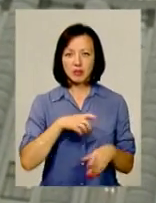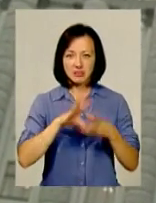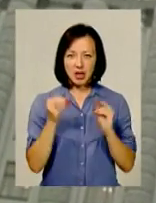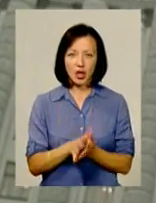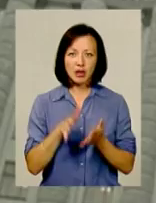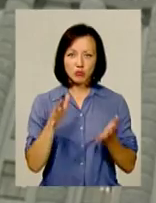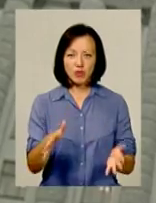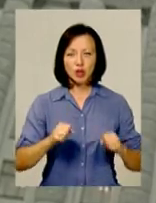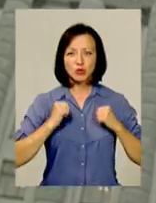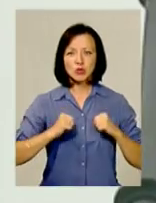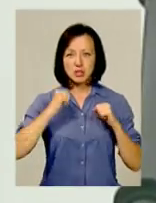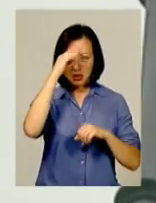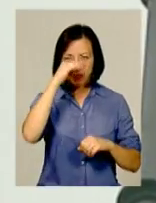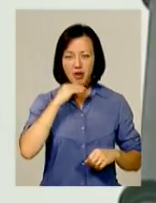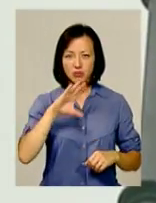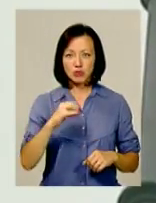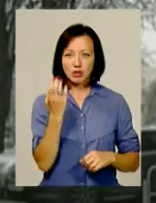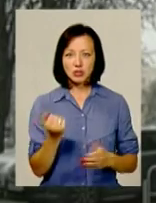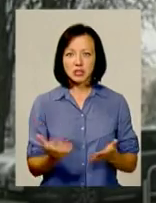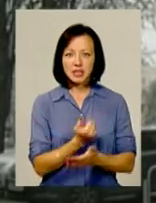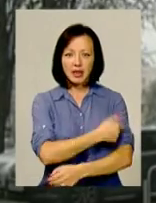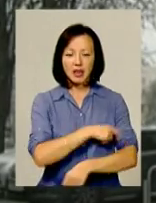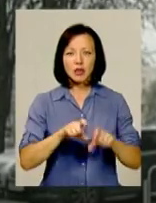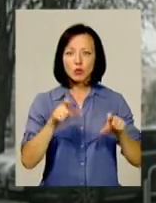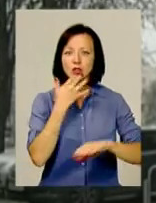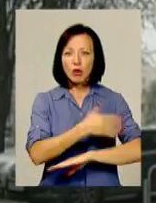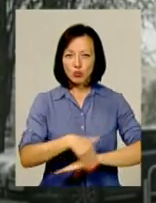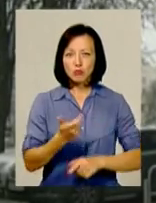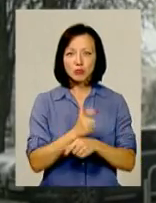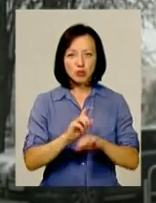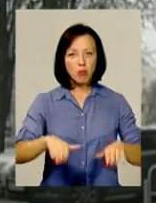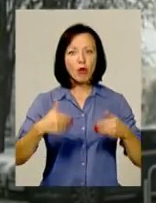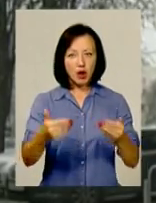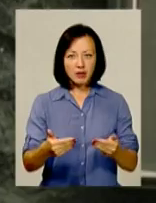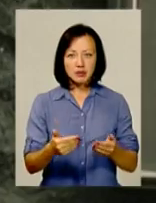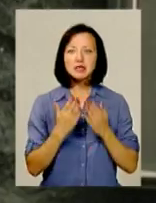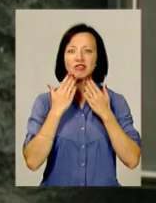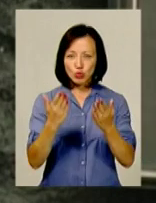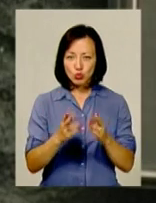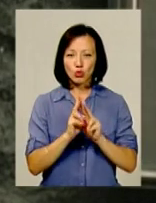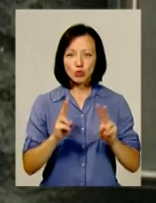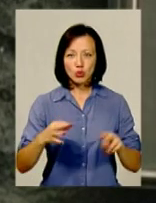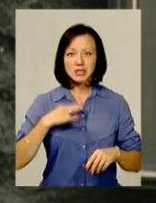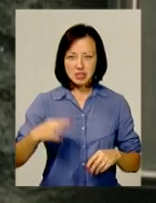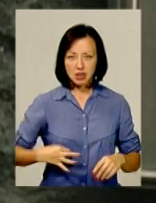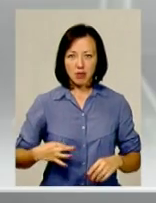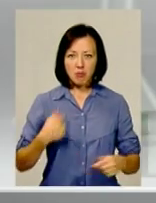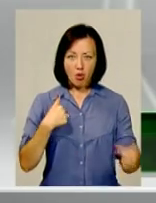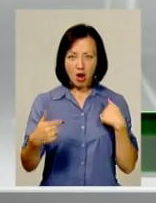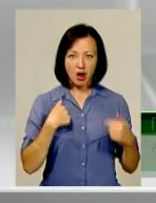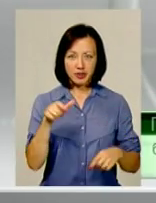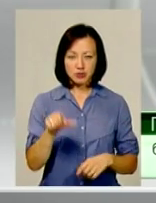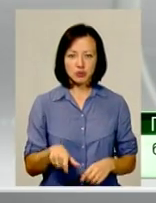розкритикували зусилля батька Олександра знайти клініку за кордоном. Ба більше, порадили звернутися до тих, хто сина і покалічив.